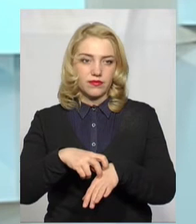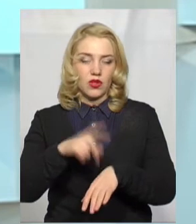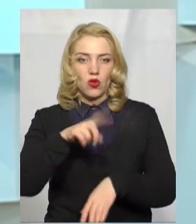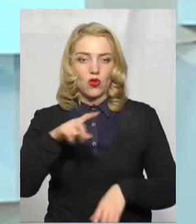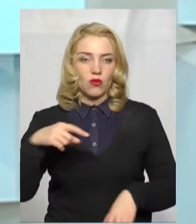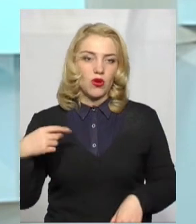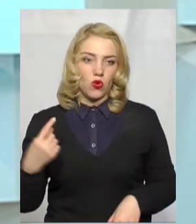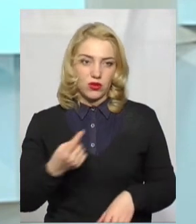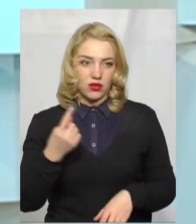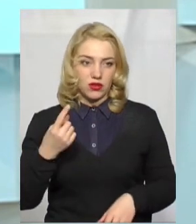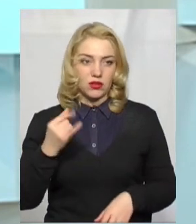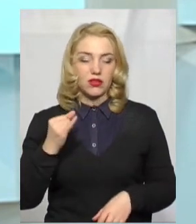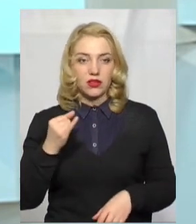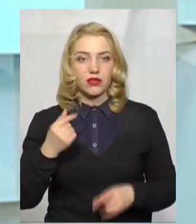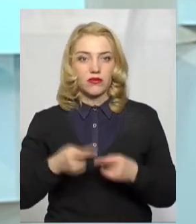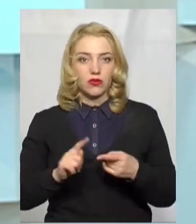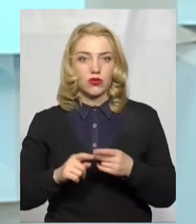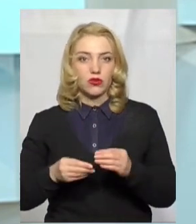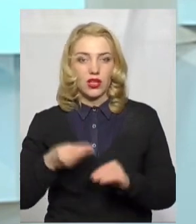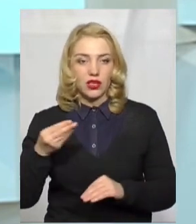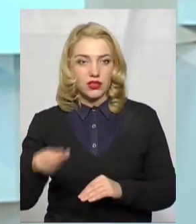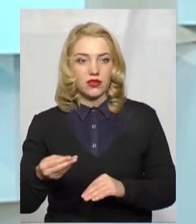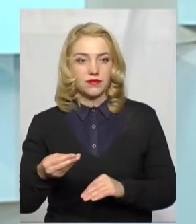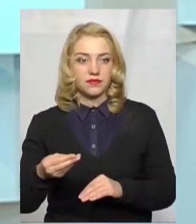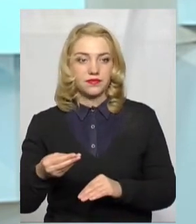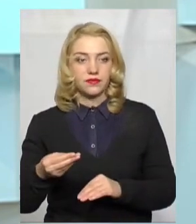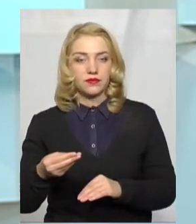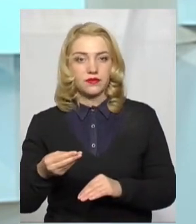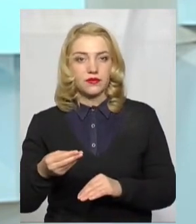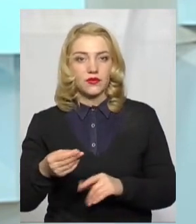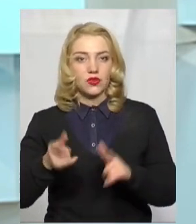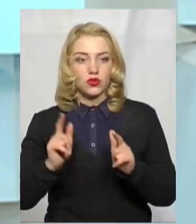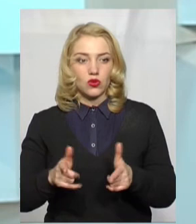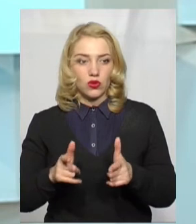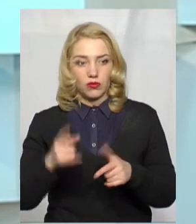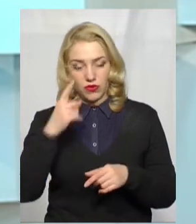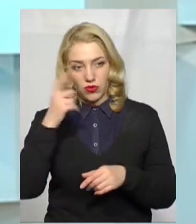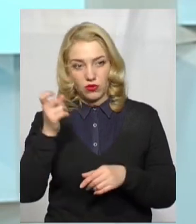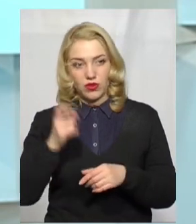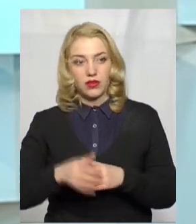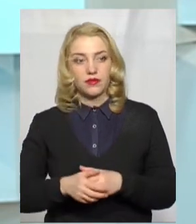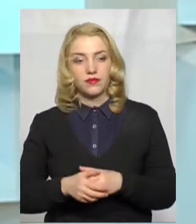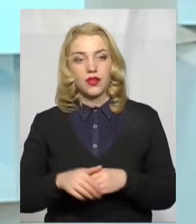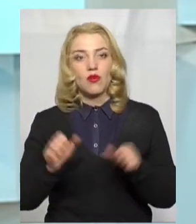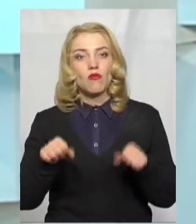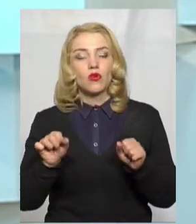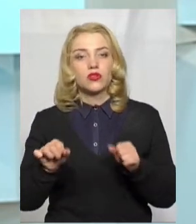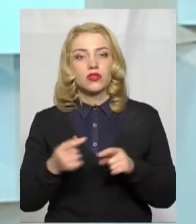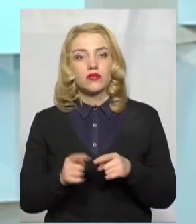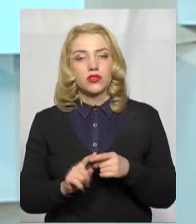номер один, здається, і додатком є ця безпосередньо згода, повідомлення. Можливо,